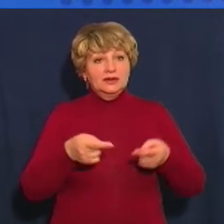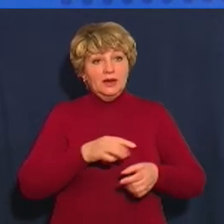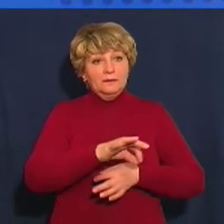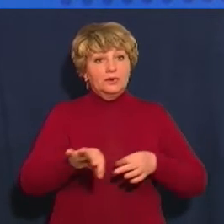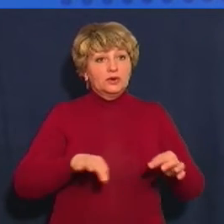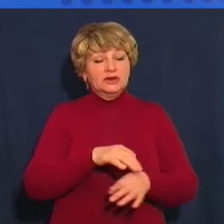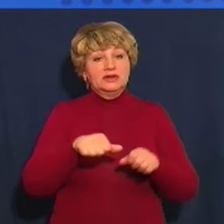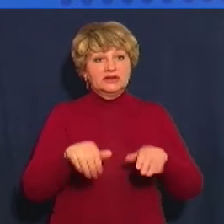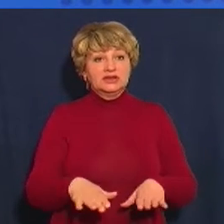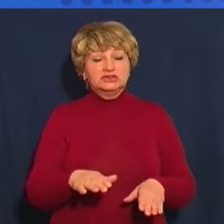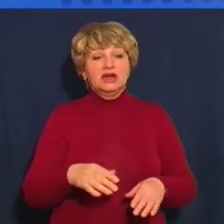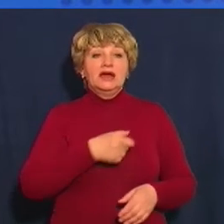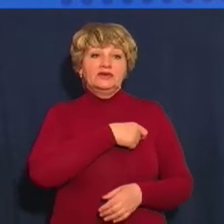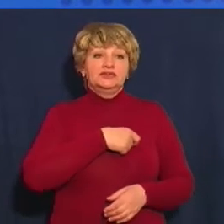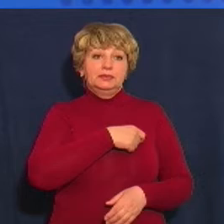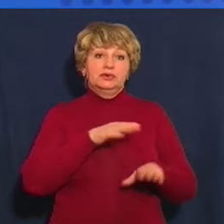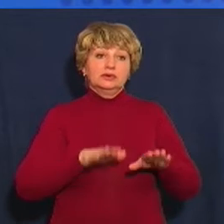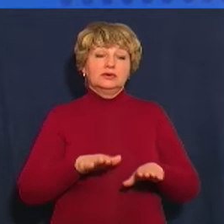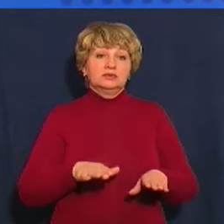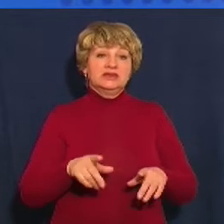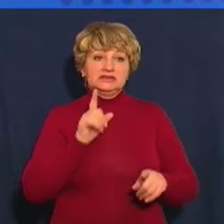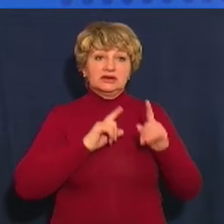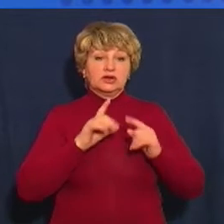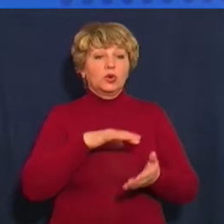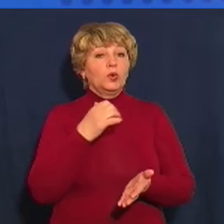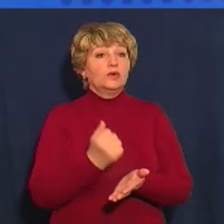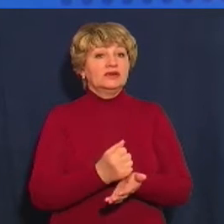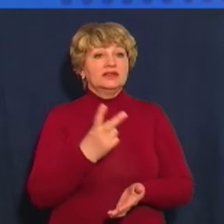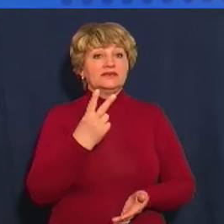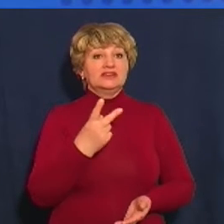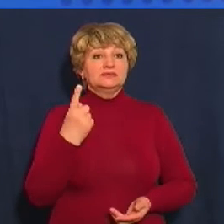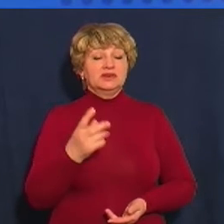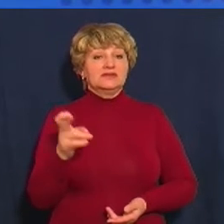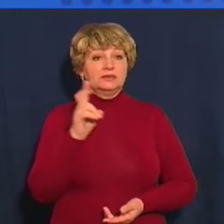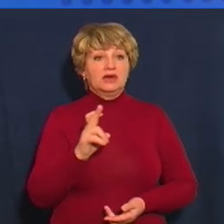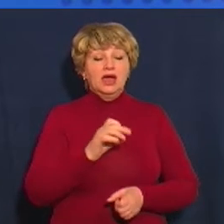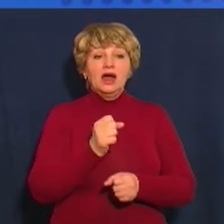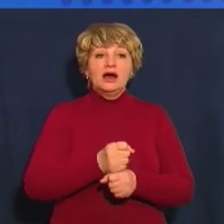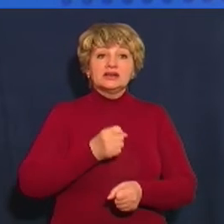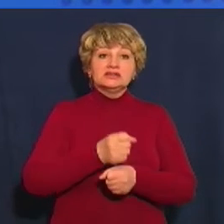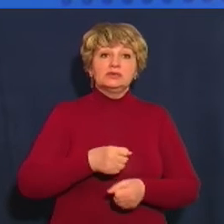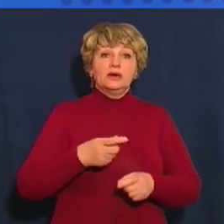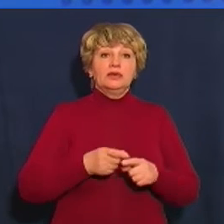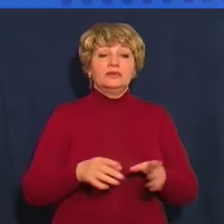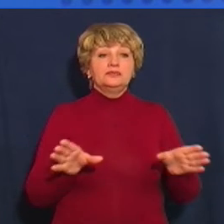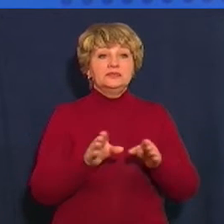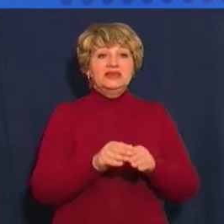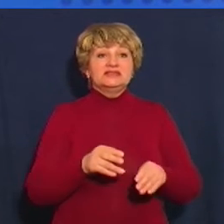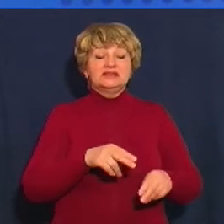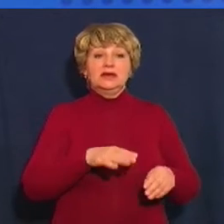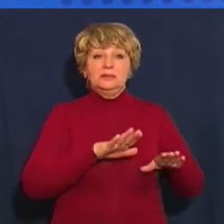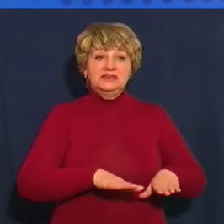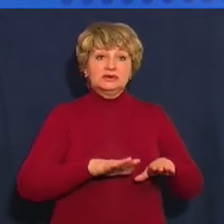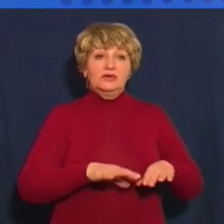депутати міськради ухвалили на сесії 21 березня. Розробляв її черкасець Павло Мосійчук та працівники міського управління